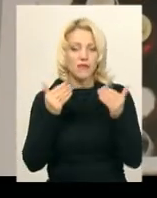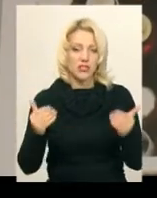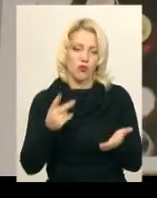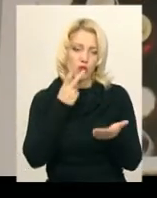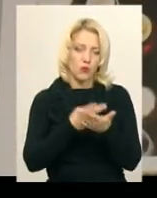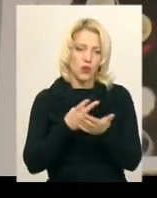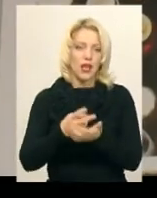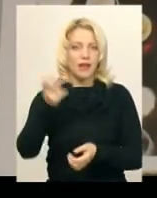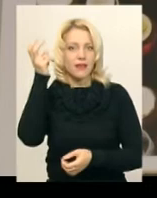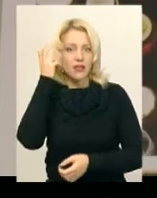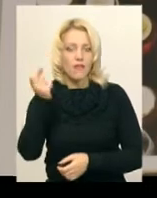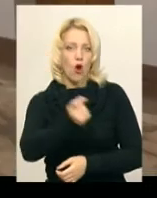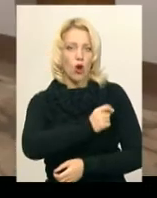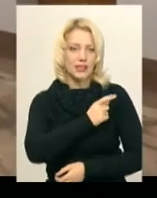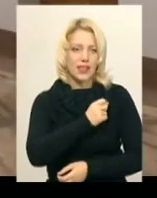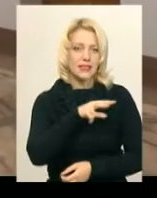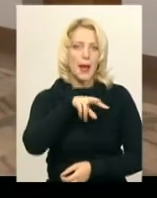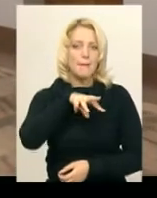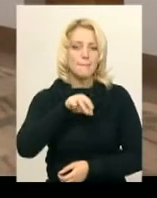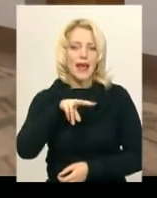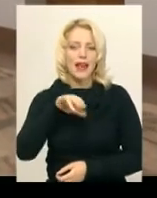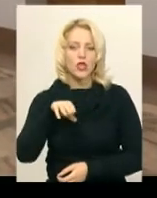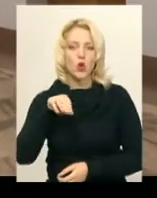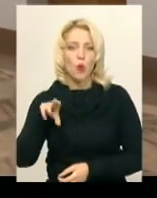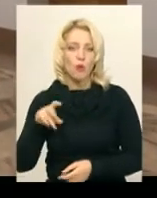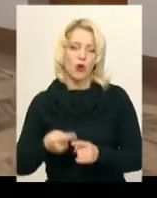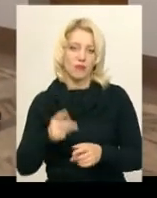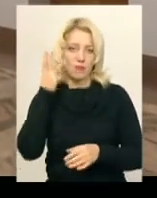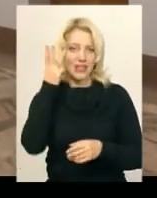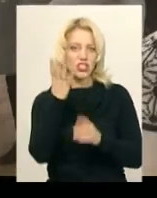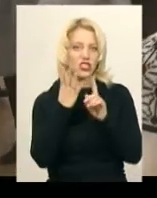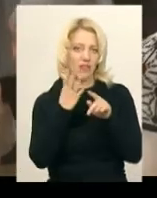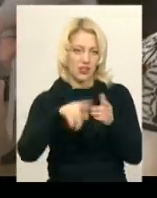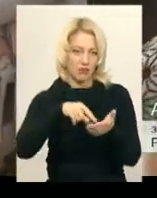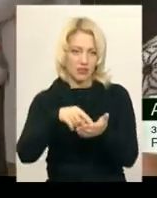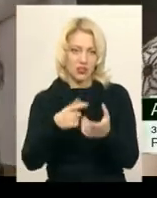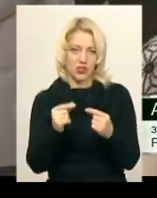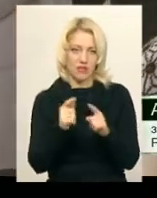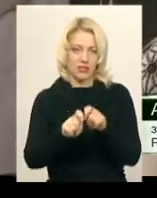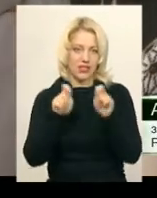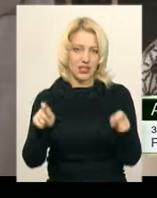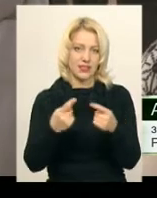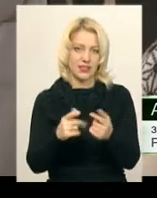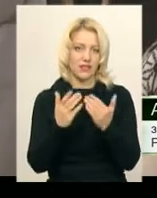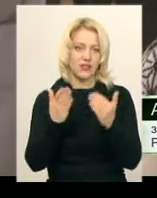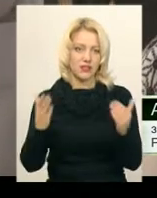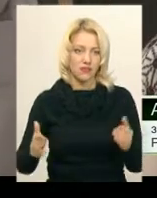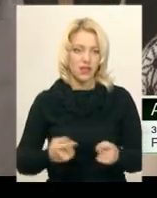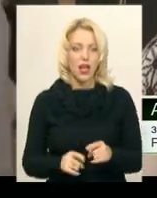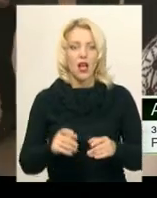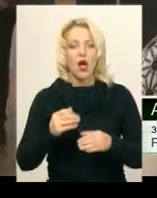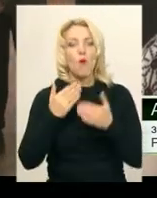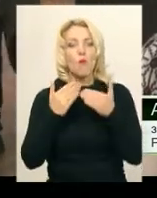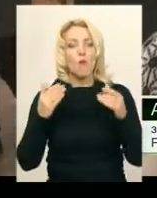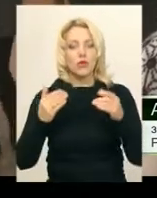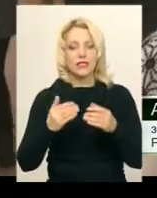Мелітополі. Хмельницький став четвертим містом, де відбулось відкриття «Майдан – простір творчості». Музей Революції Гідності на сьогодні не має